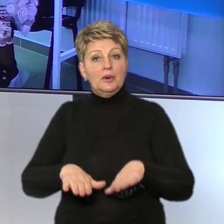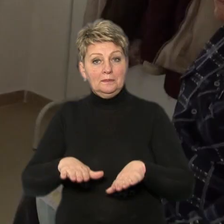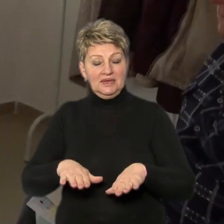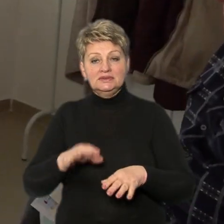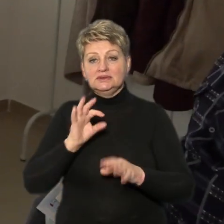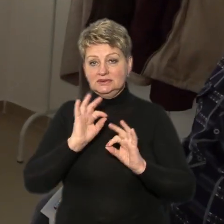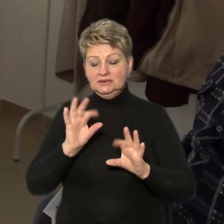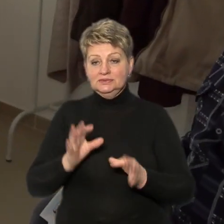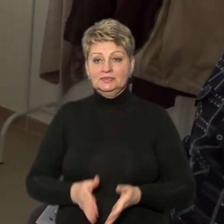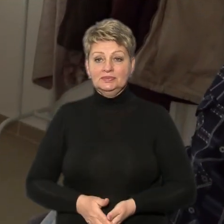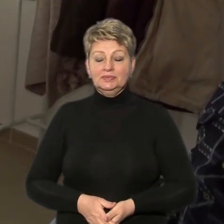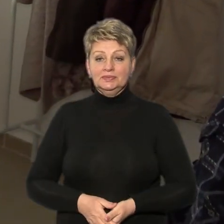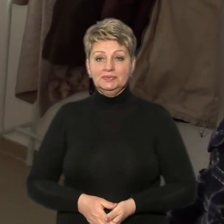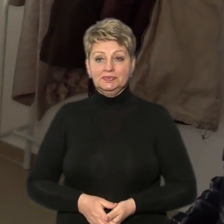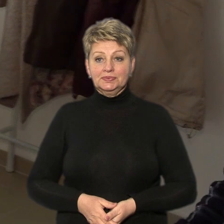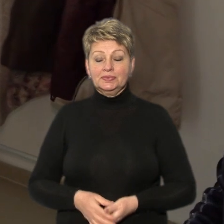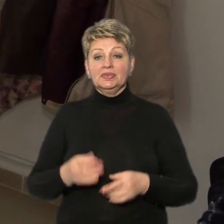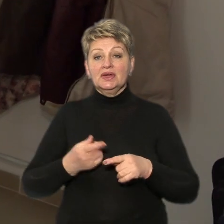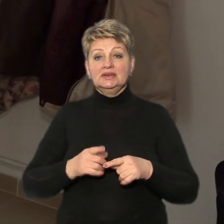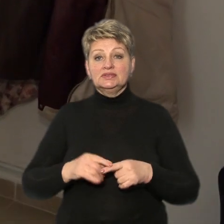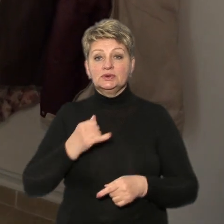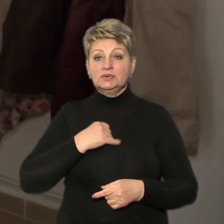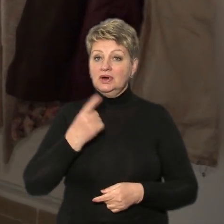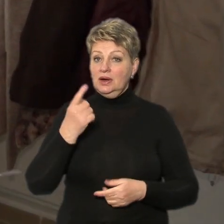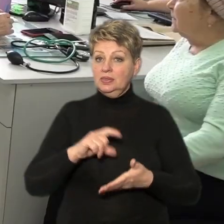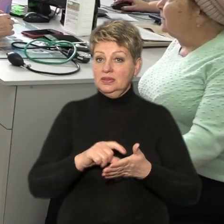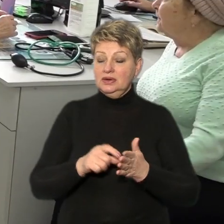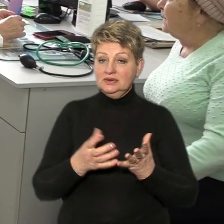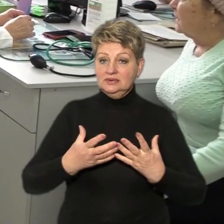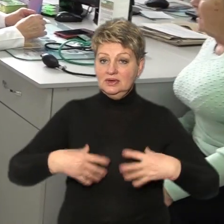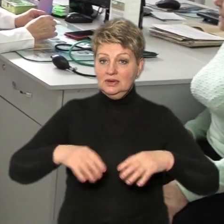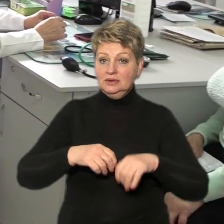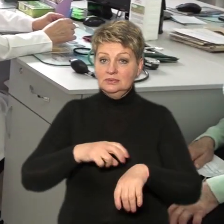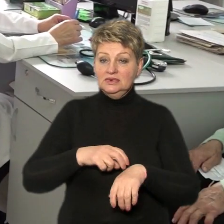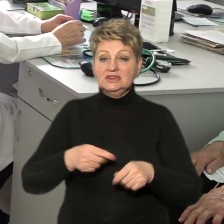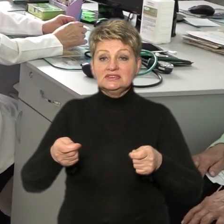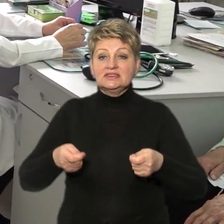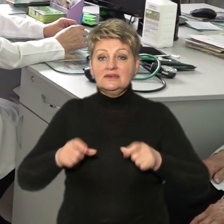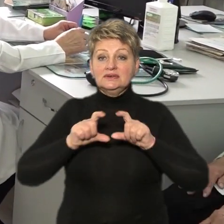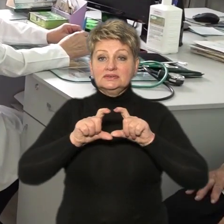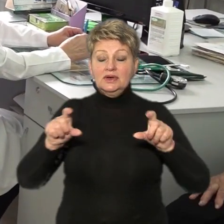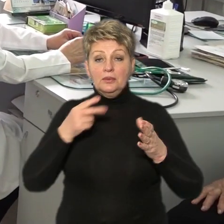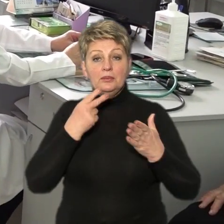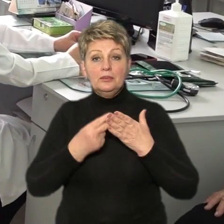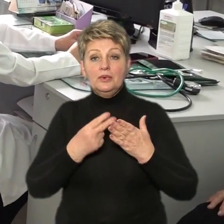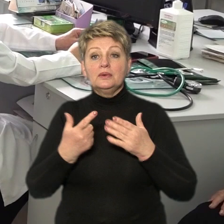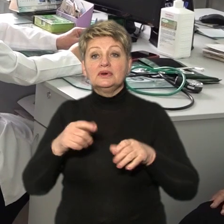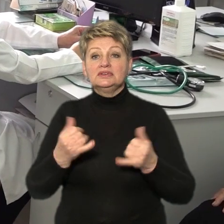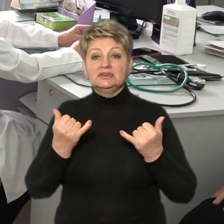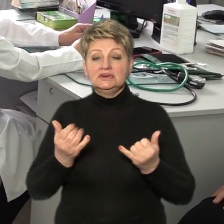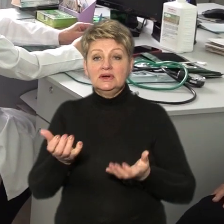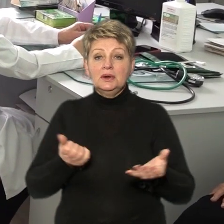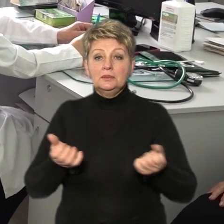Бережна. Це в нас одна кімната сімейного лікаря. Завідувач закладу Валерій Грошев показує, де нині приймає